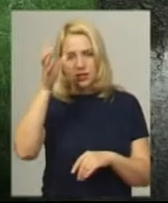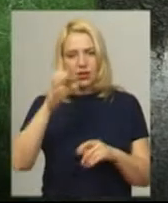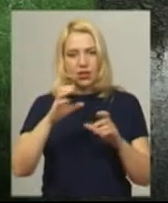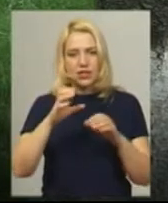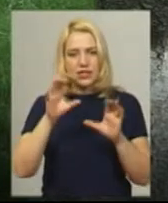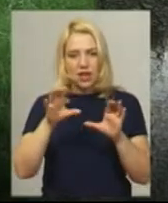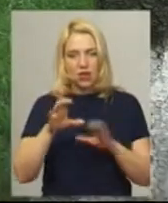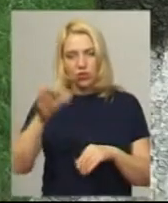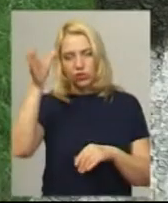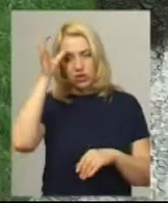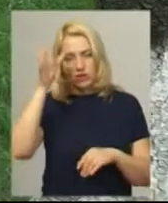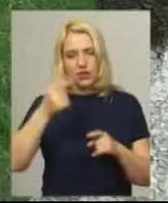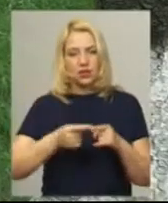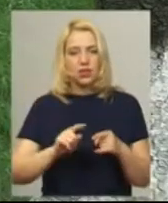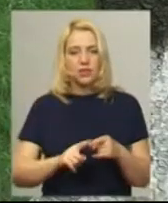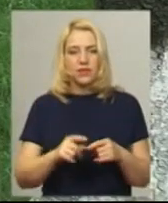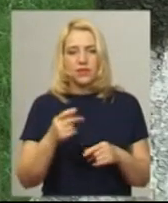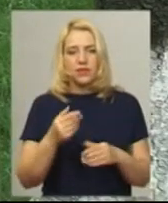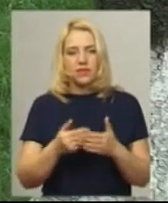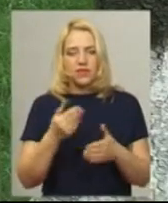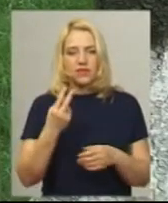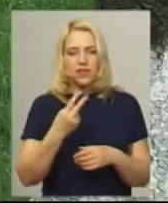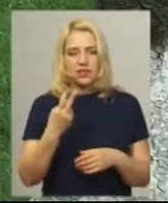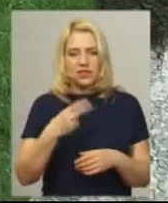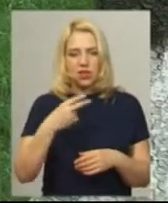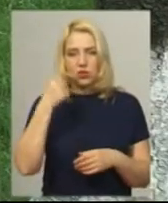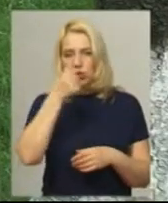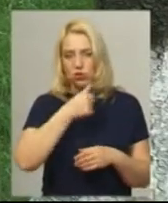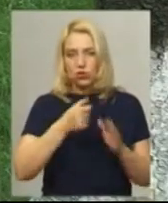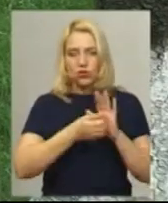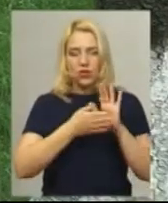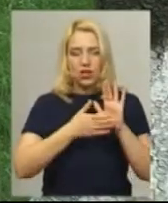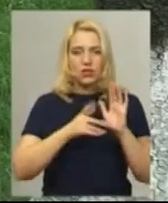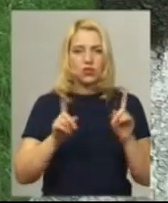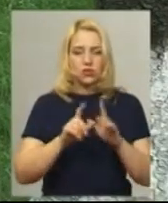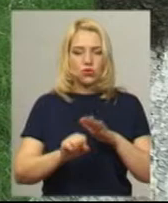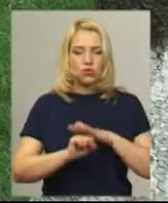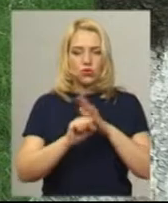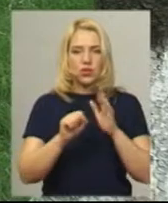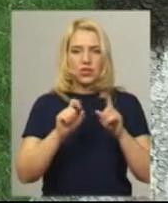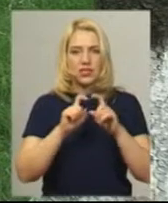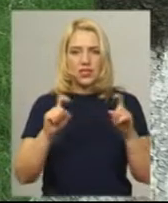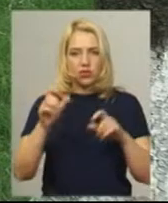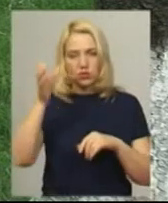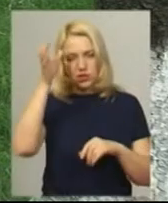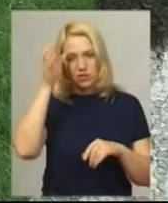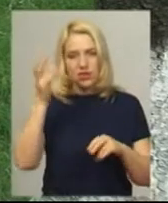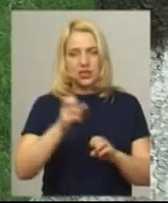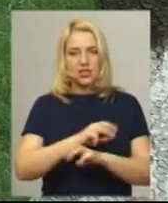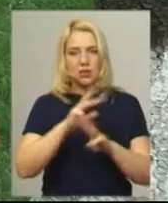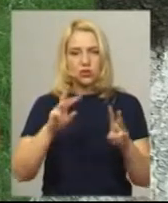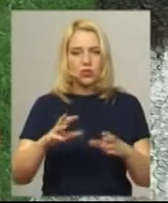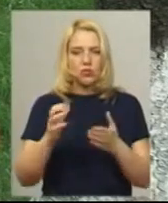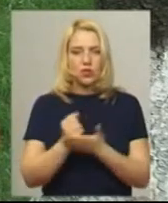редакцією від 24 червня 2020 року, вказано, що опорний заклад освіти забезпечує